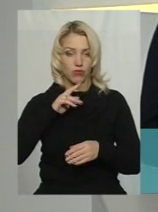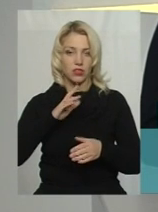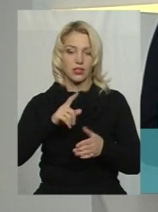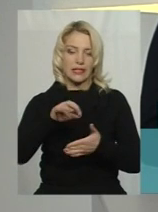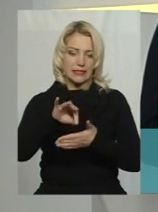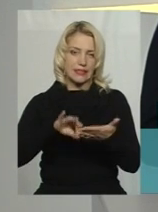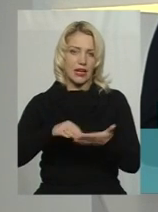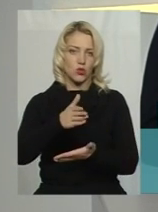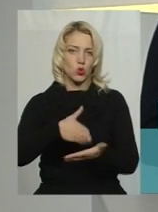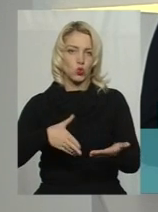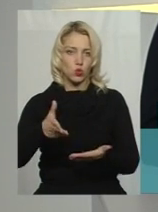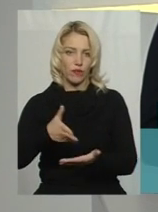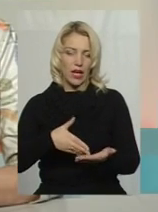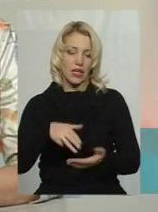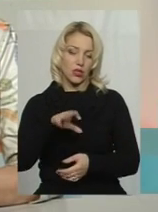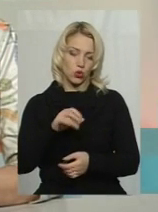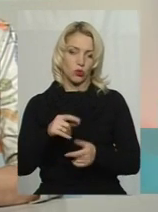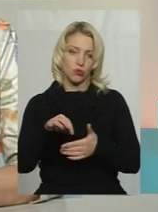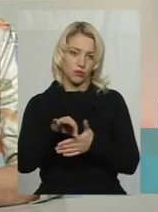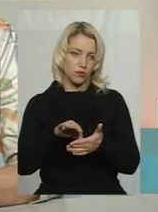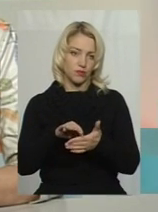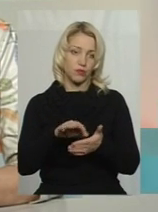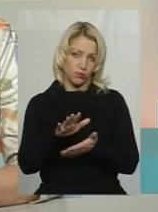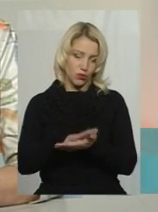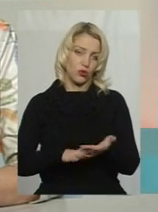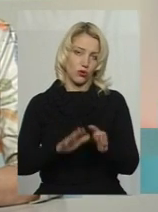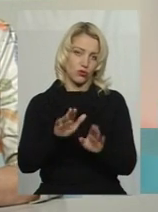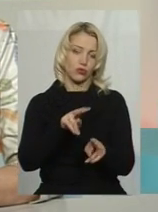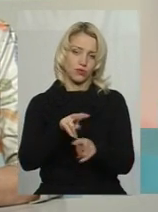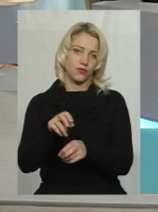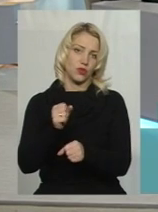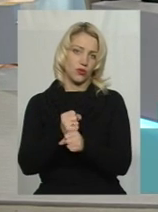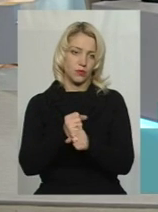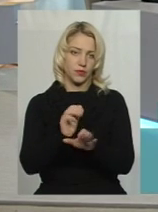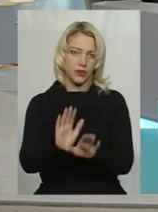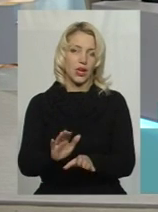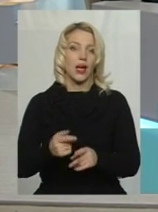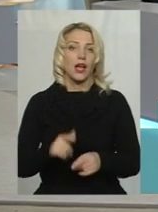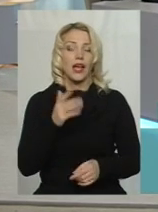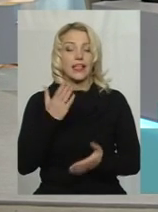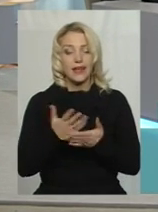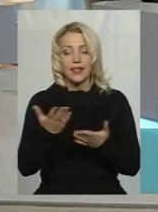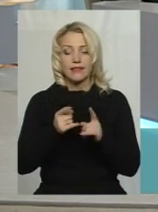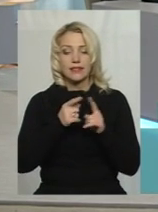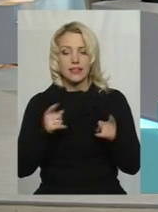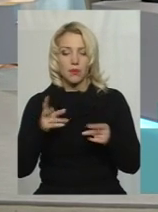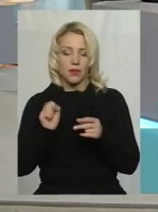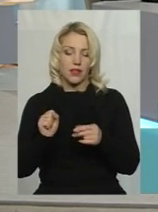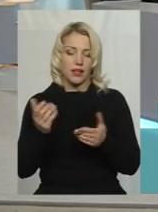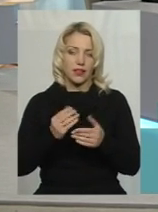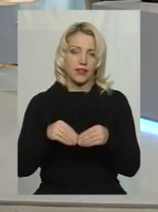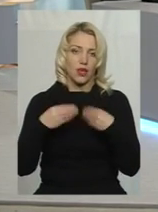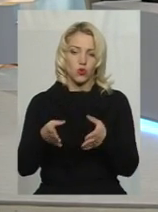значить ми продовжуємо далі будівництво. Просто продовжується роботи. Є якісь терміни, які відводяться на усунення тих